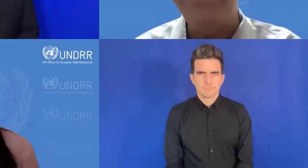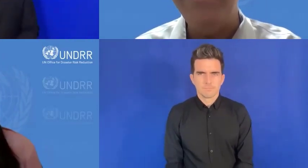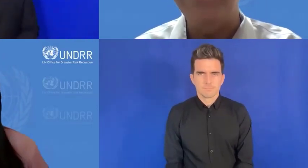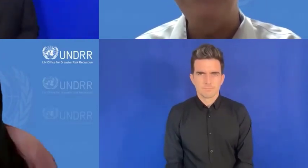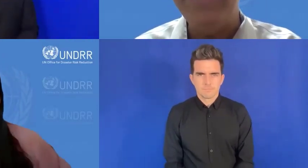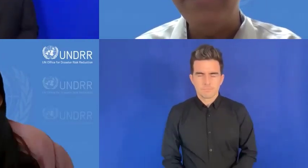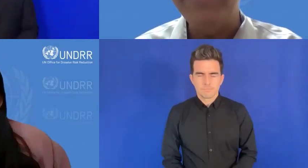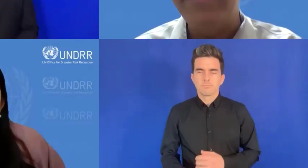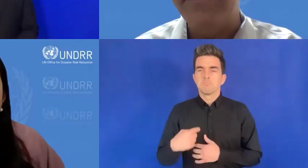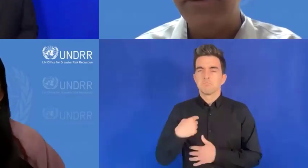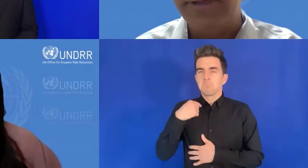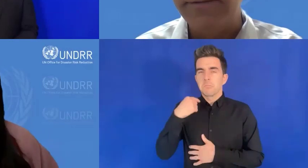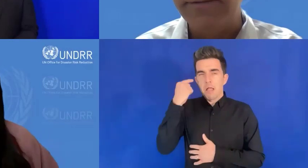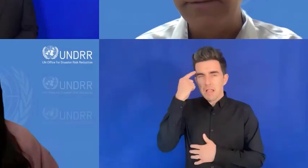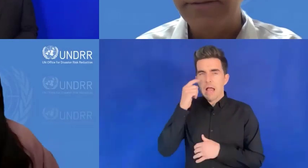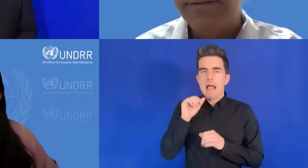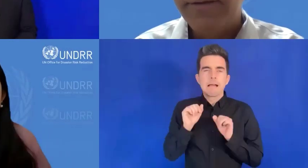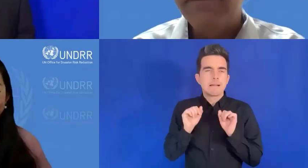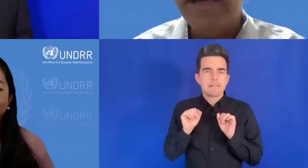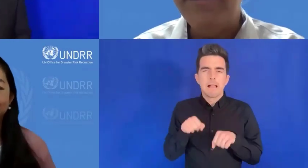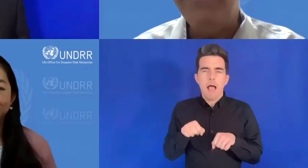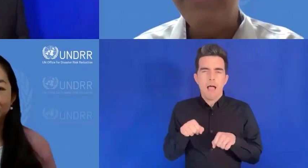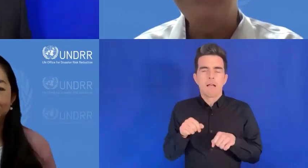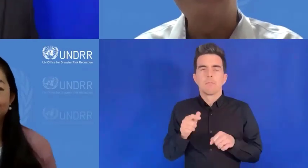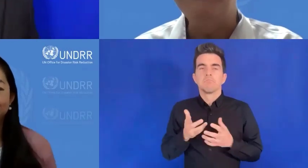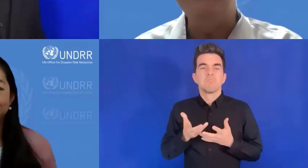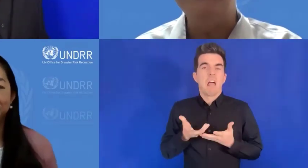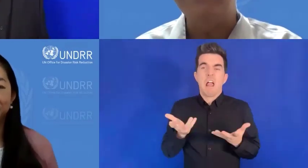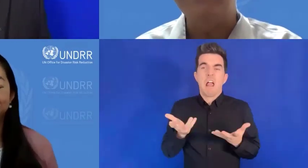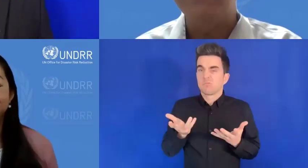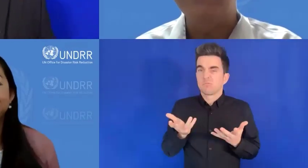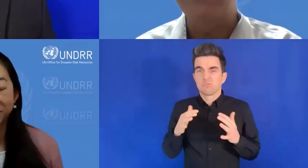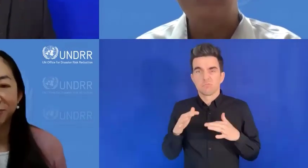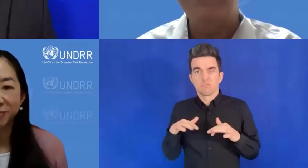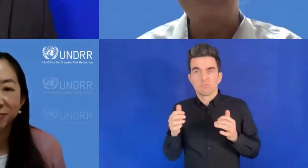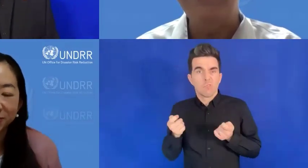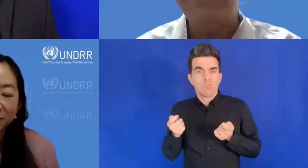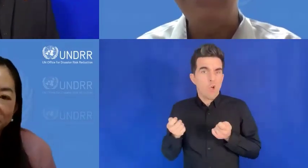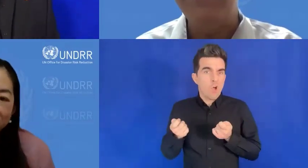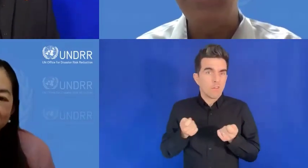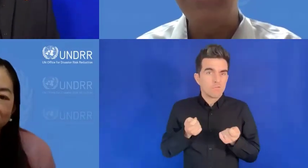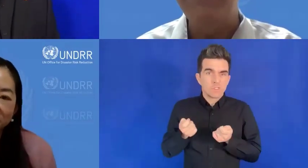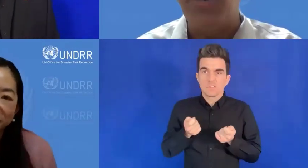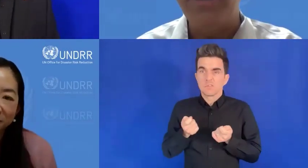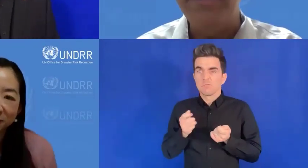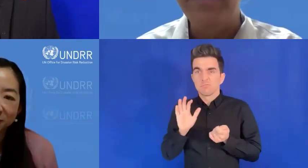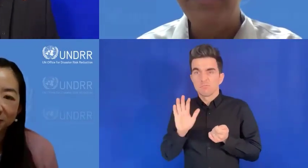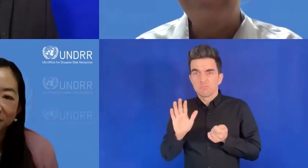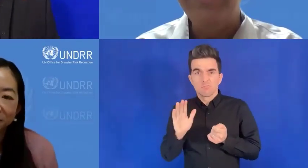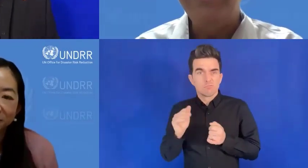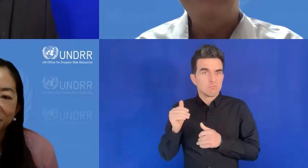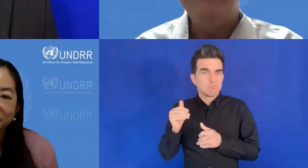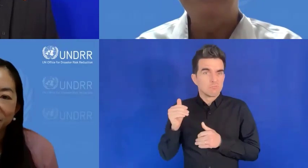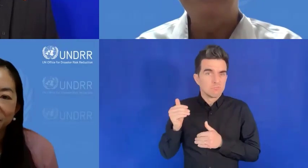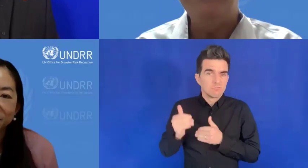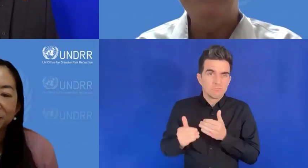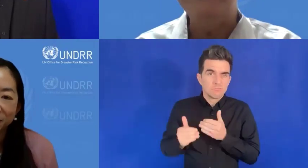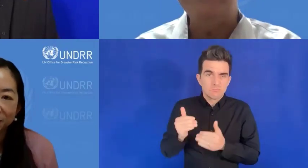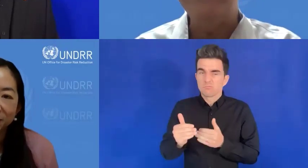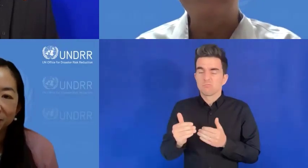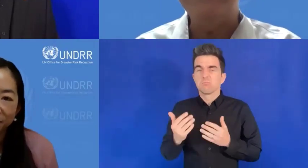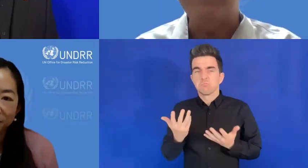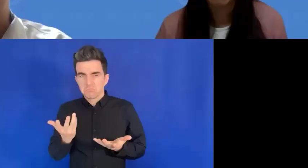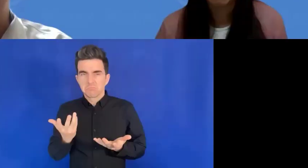faut que je paraphrase. ça pourrait être utilisé pour toute unité d'administration où il y a une